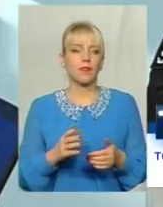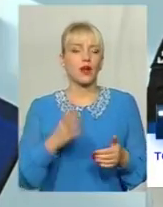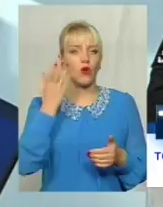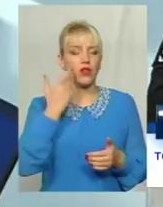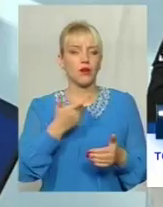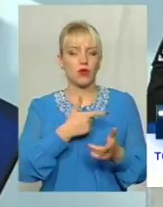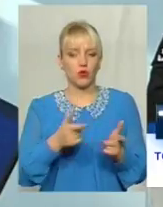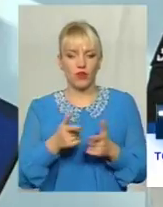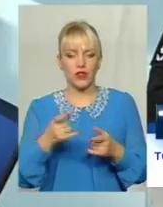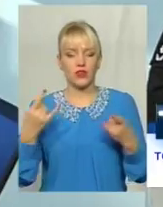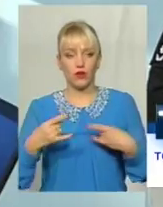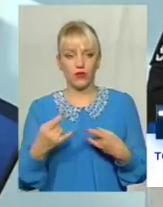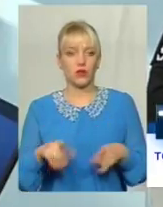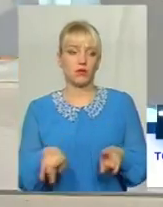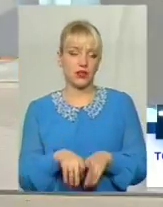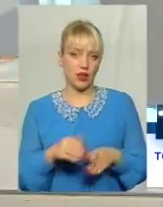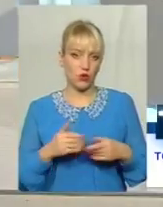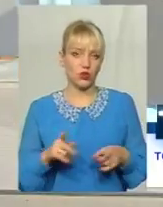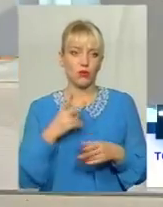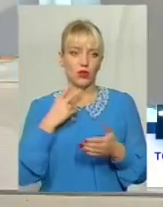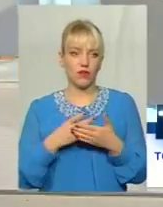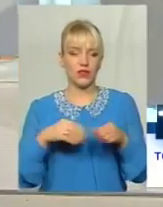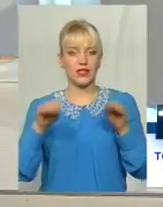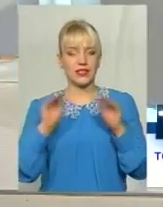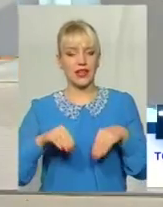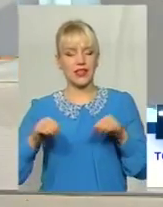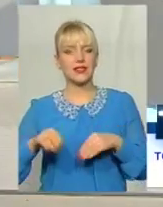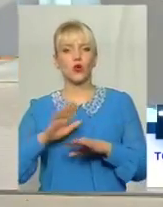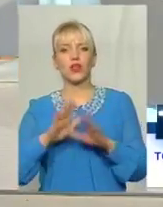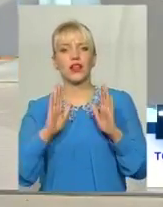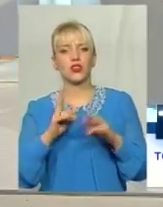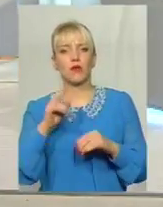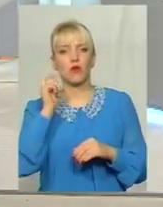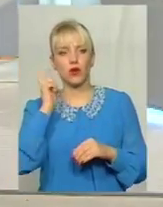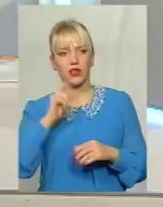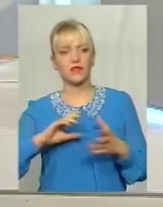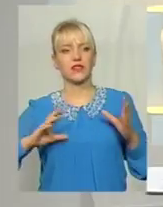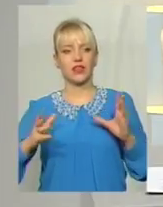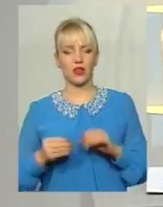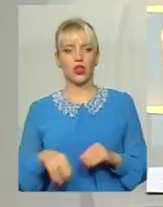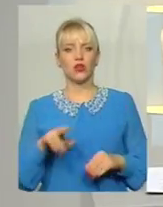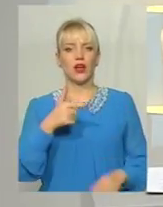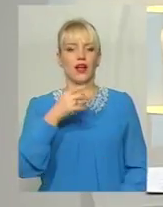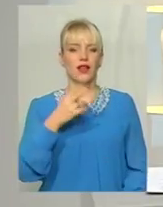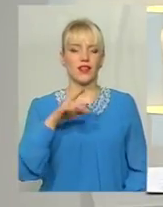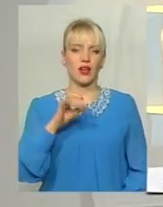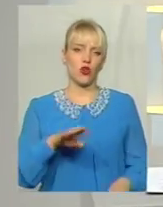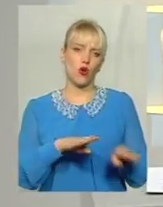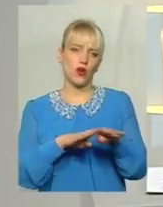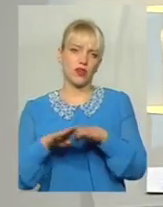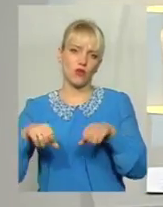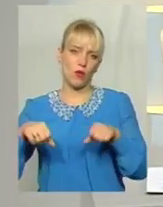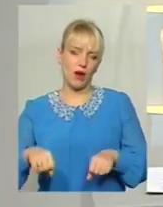ефіру, ми теж трохи подивилися статистику не лише по Україні, а загалом щодо гендерного рівноправ'я в